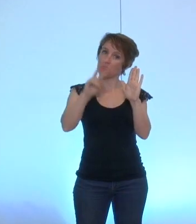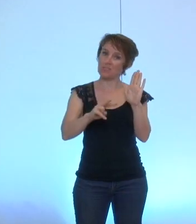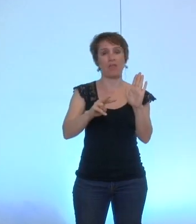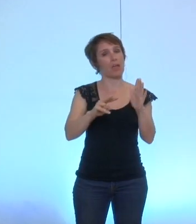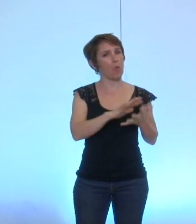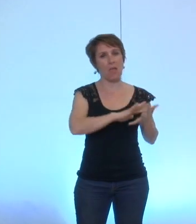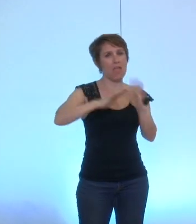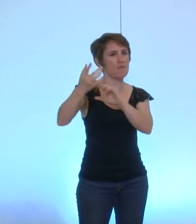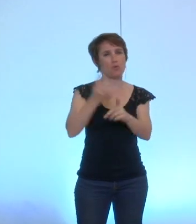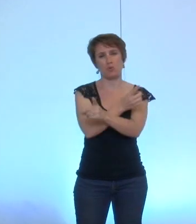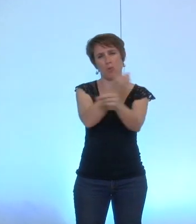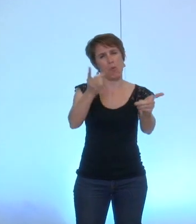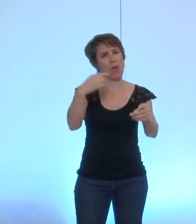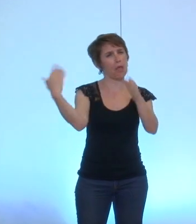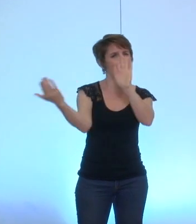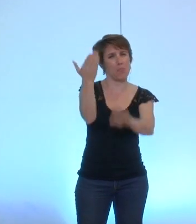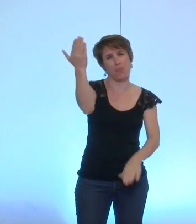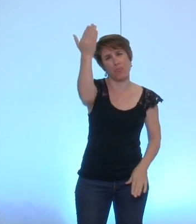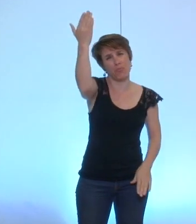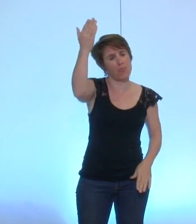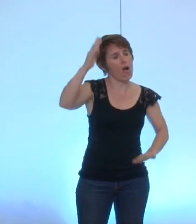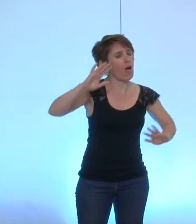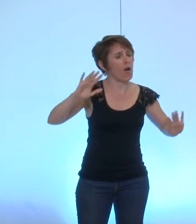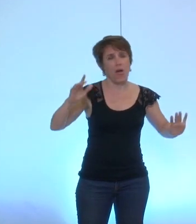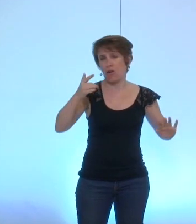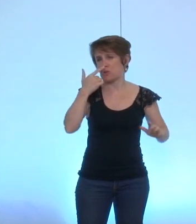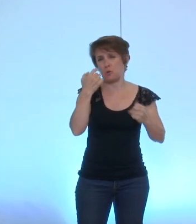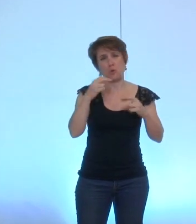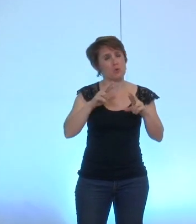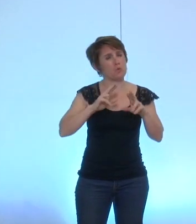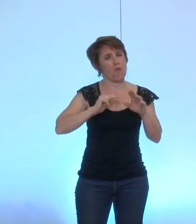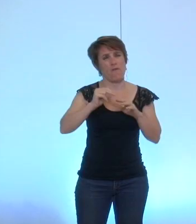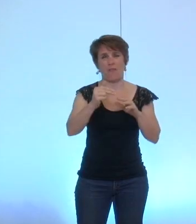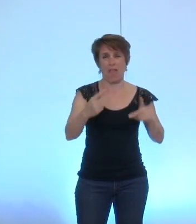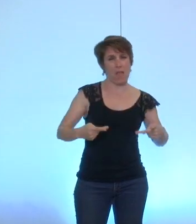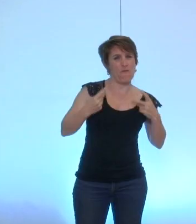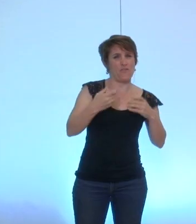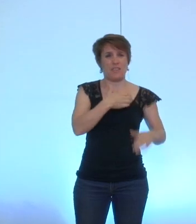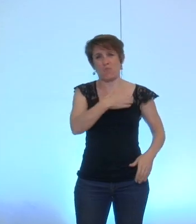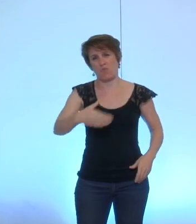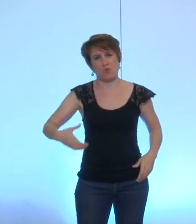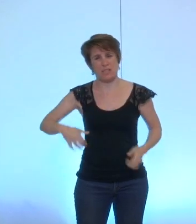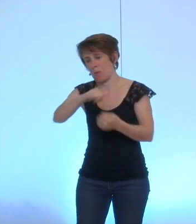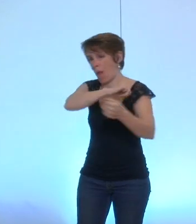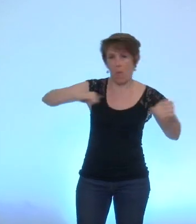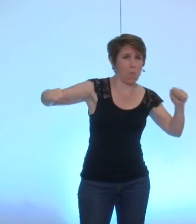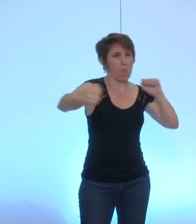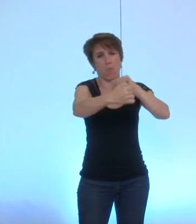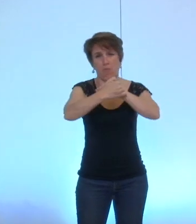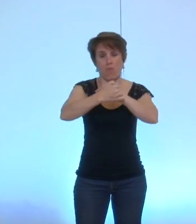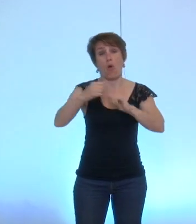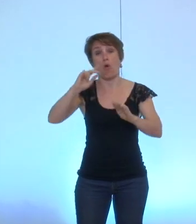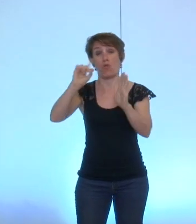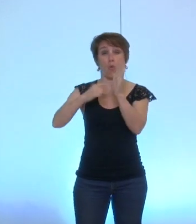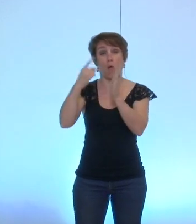considérable qui va changer la vie municipale et amplifier considérablement les droits de l'opposition,